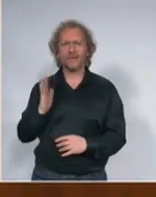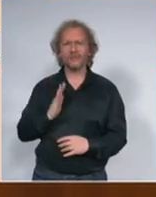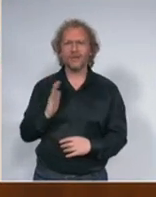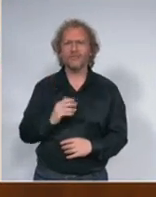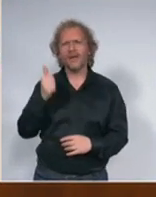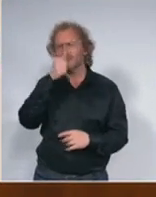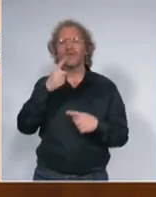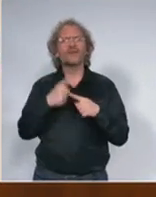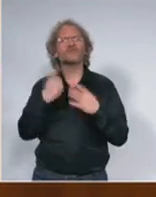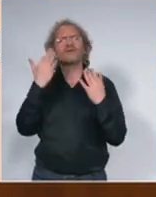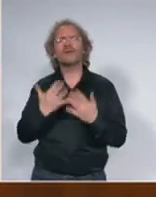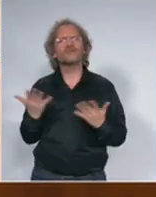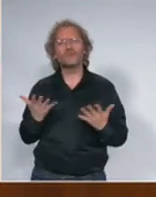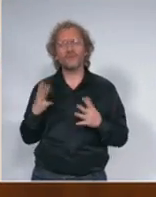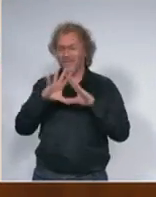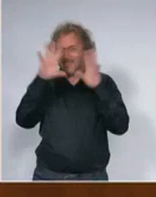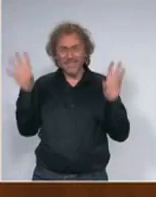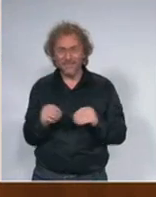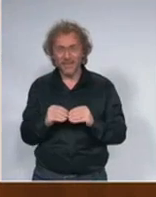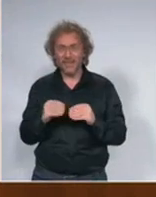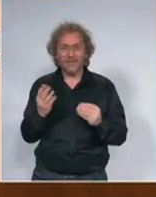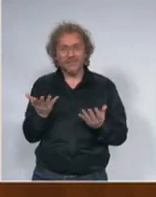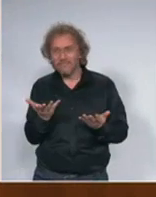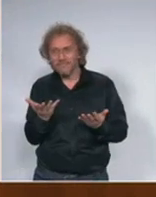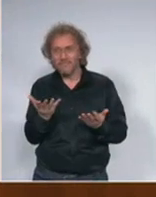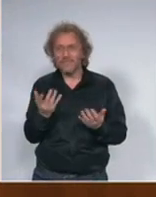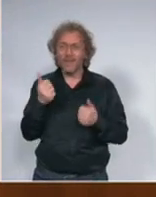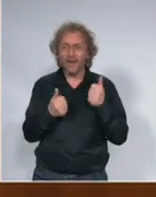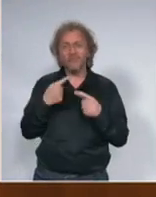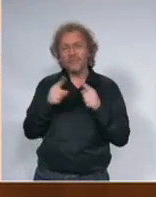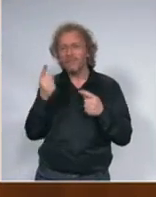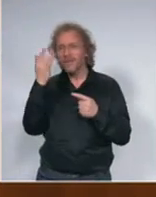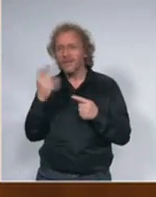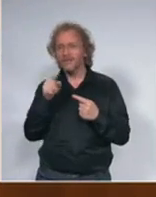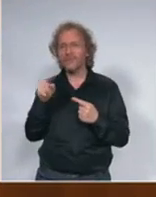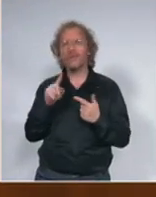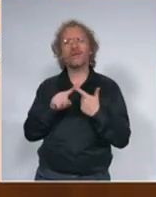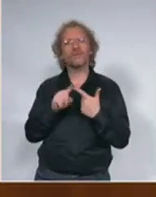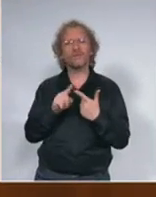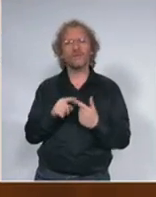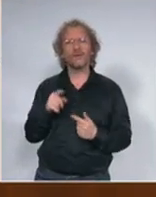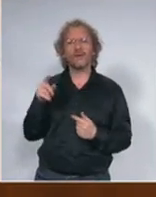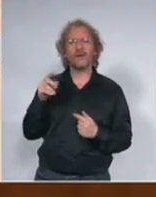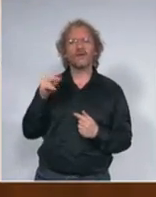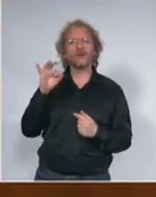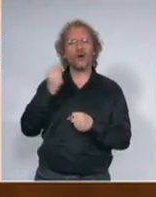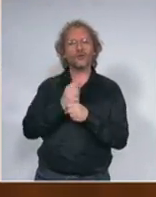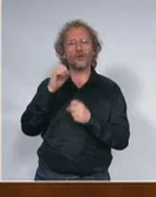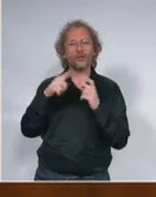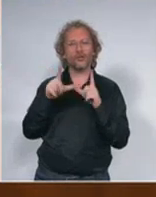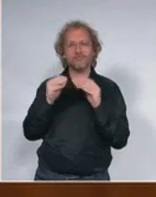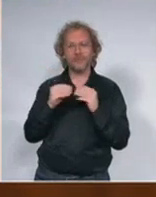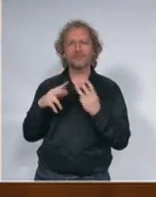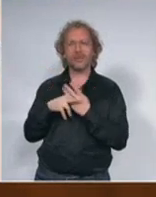odnosi opet da li na sve ili na određene i drugo kako komentarišete tekst Rodolju Bašabića za Peščanik u kojem